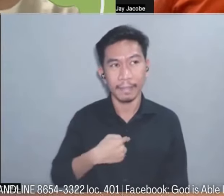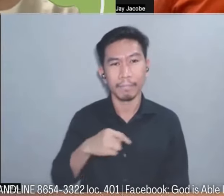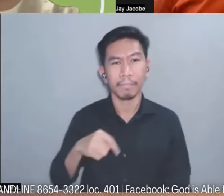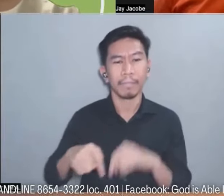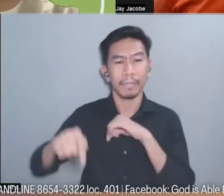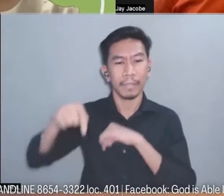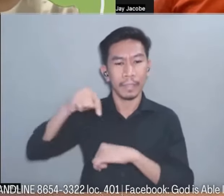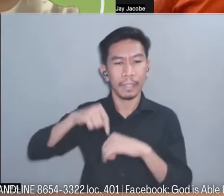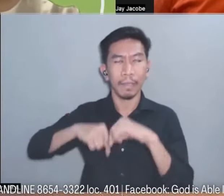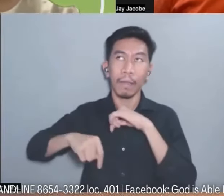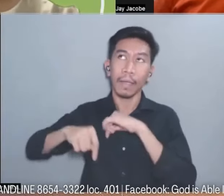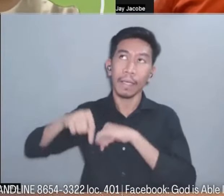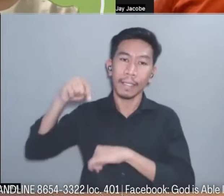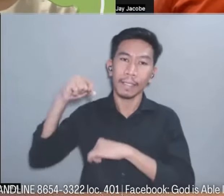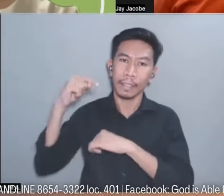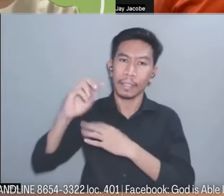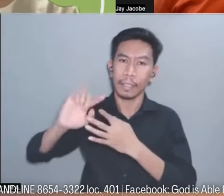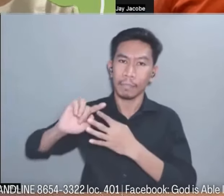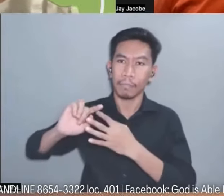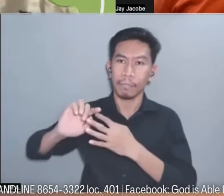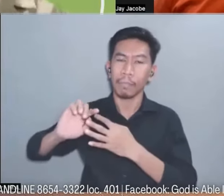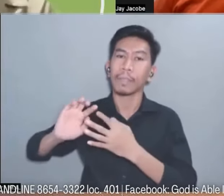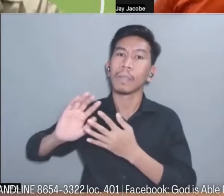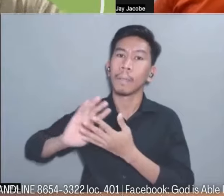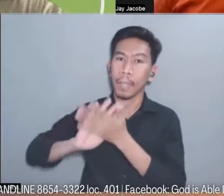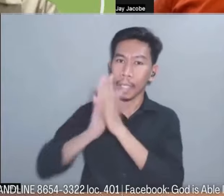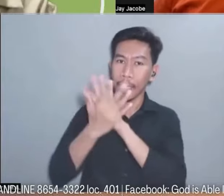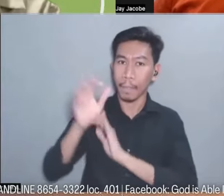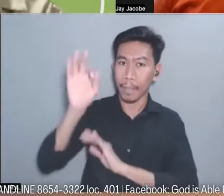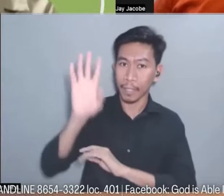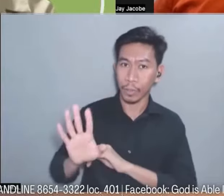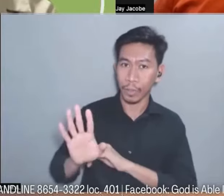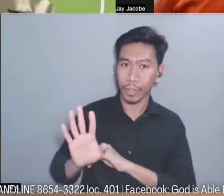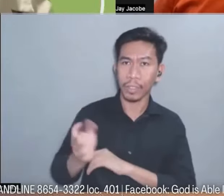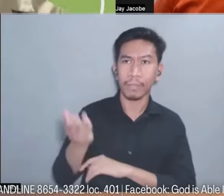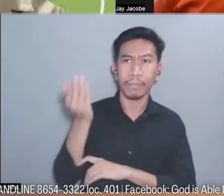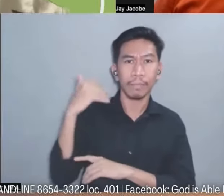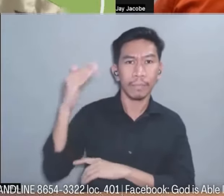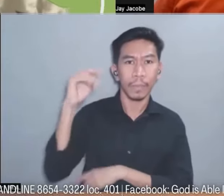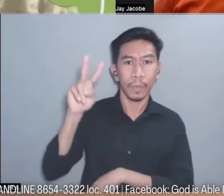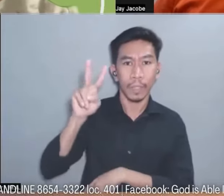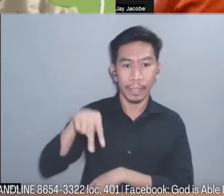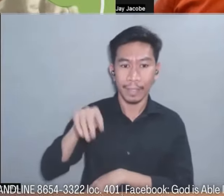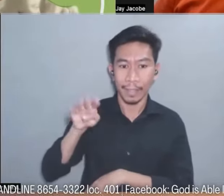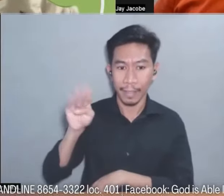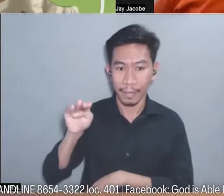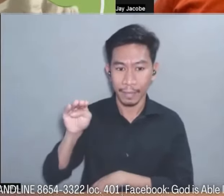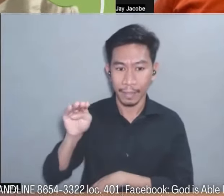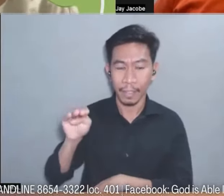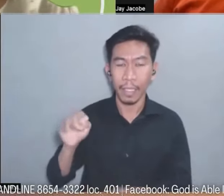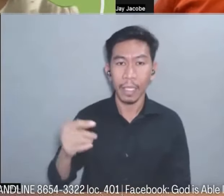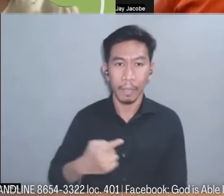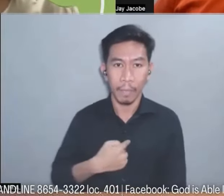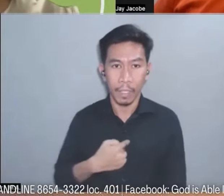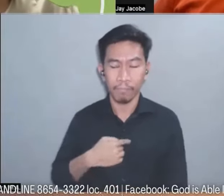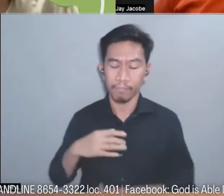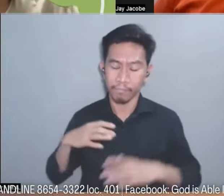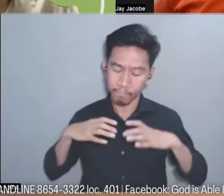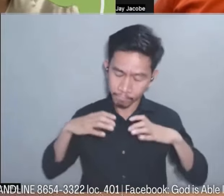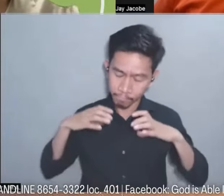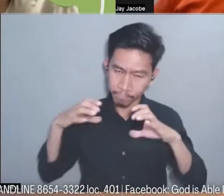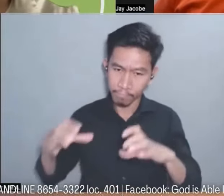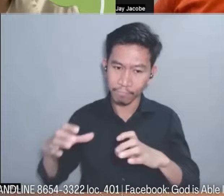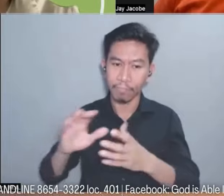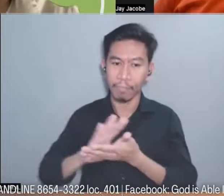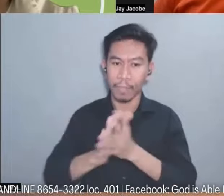to be a pastor last 2014. Ako po ay nag-pumit as a full-time pastor sa Living